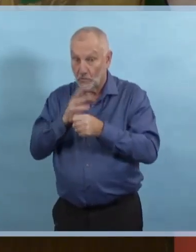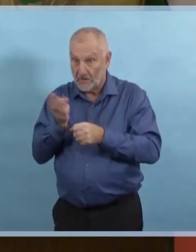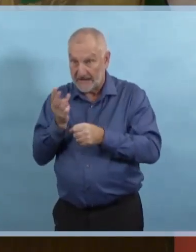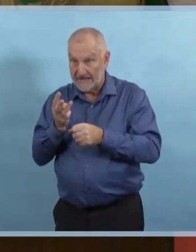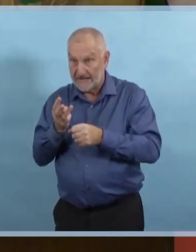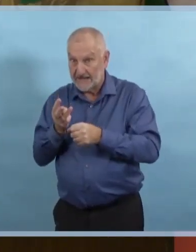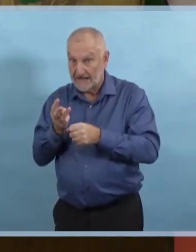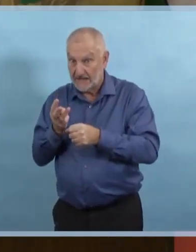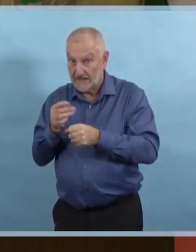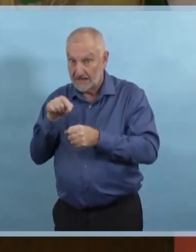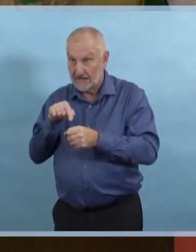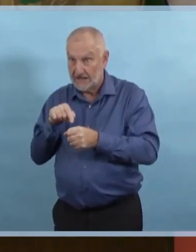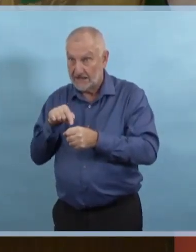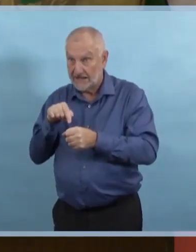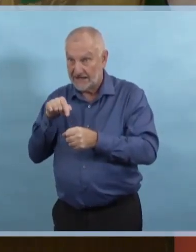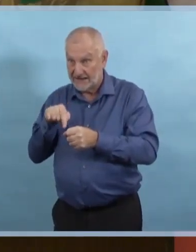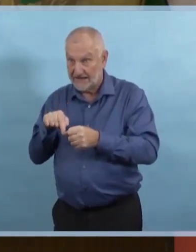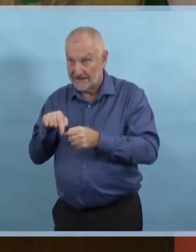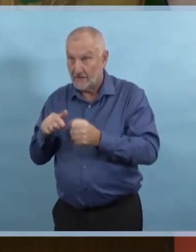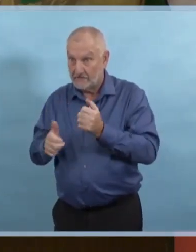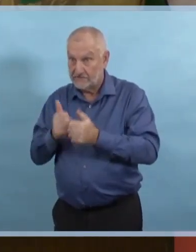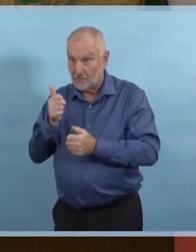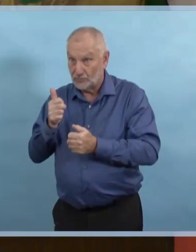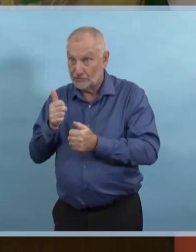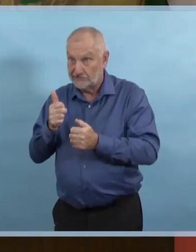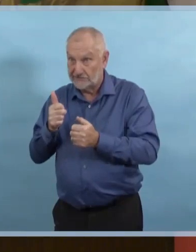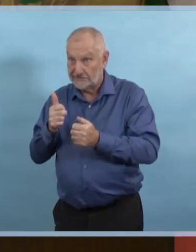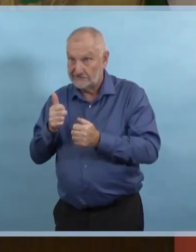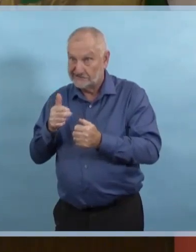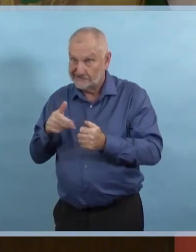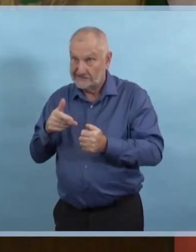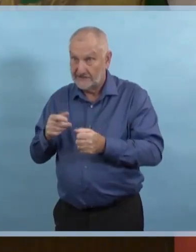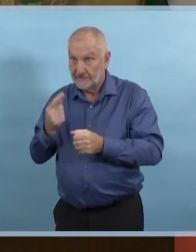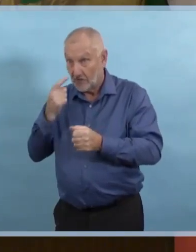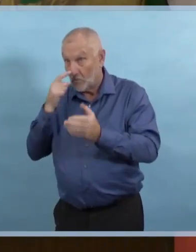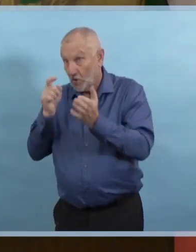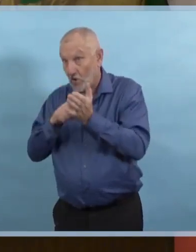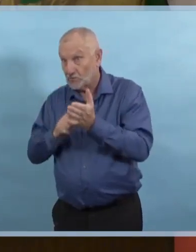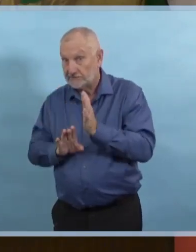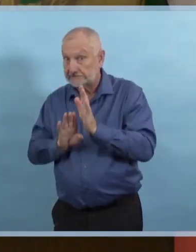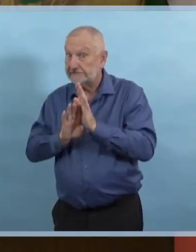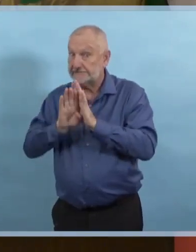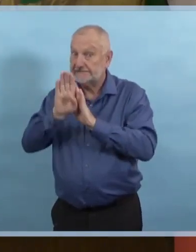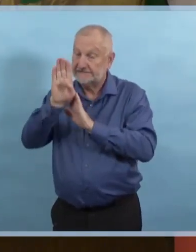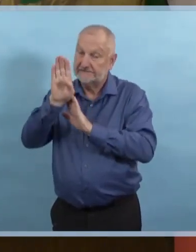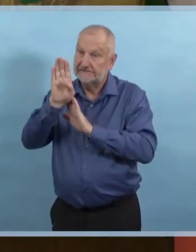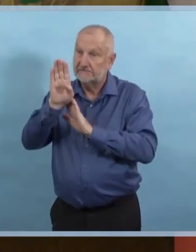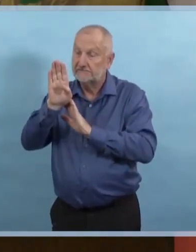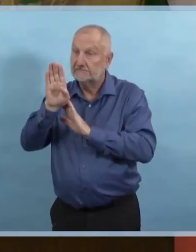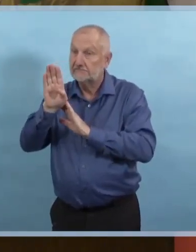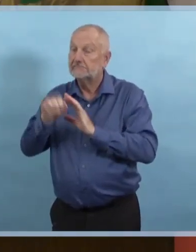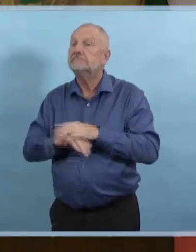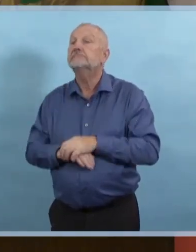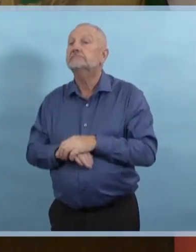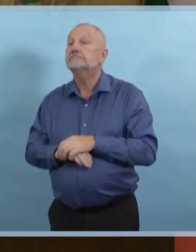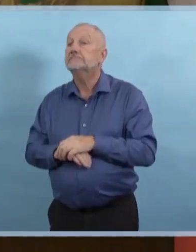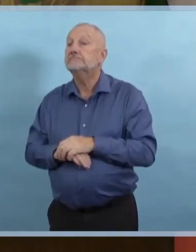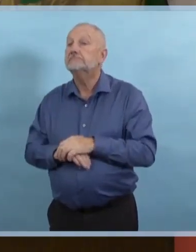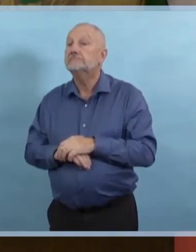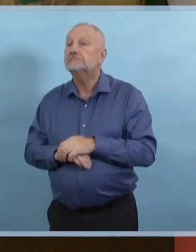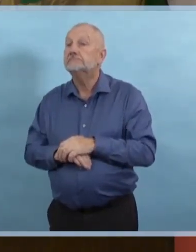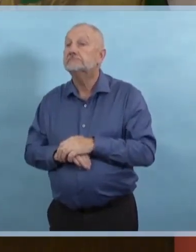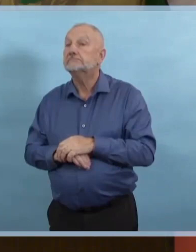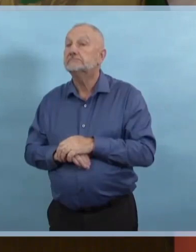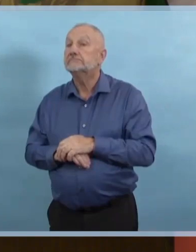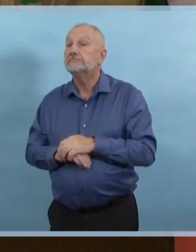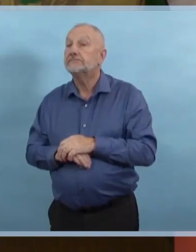Mais nous voyons cette tendance et nous avons vu cette tendance pendant les beaux jours de l'été. Et